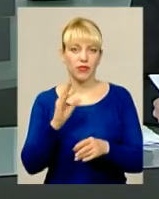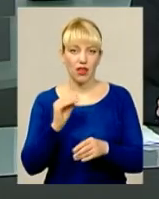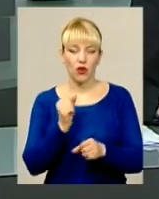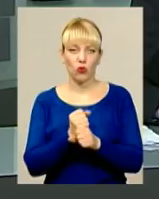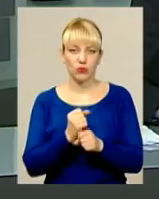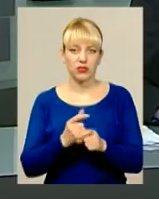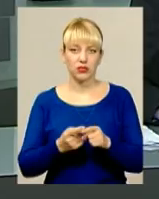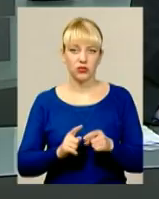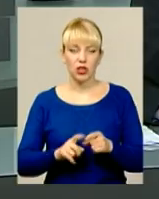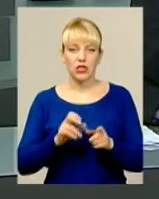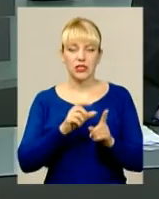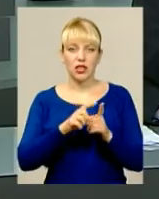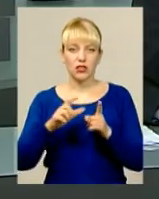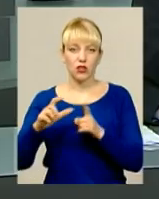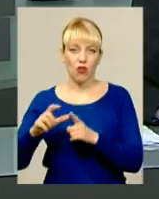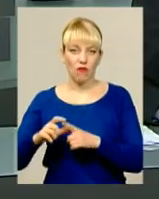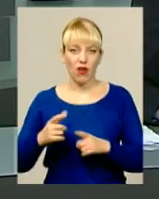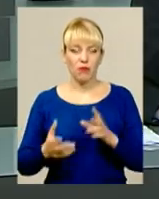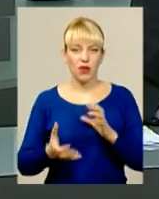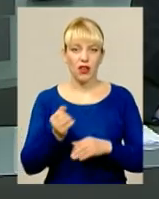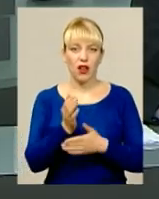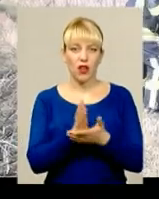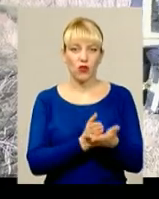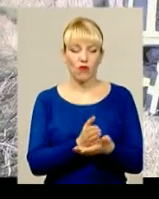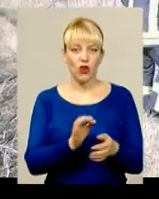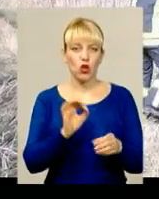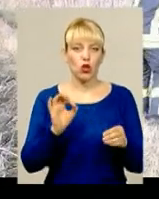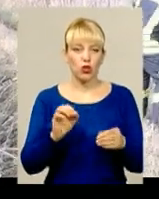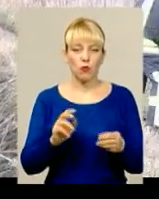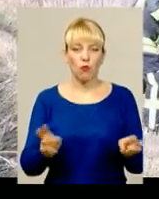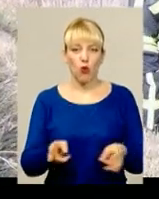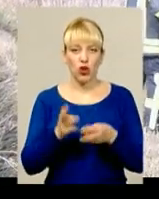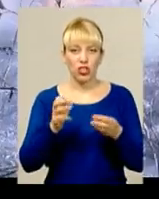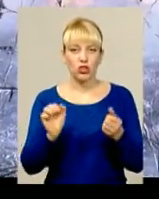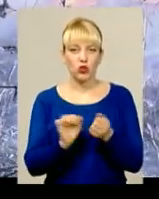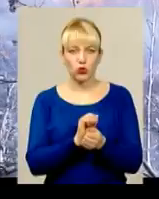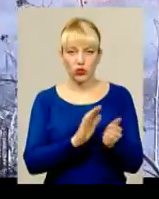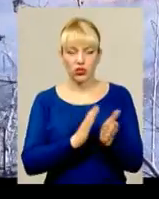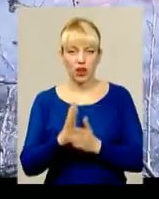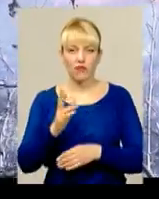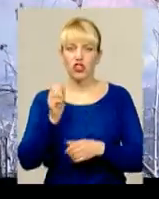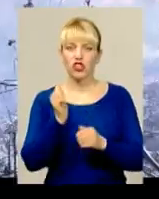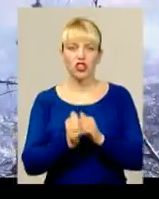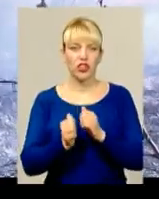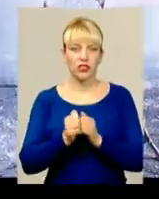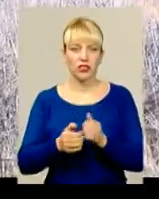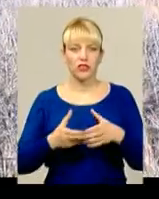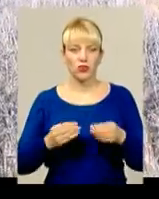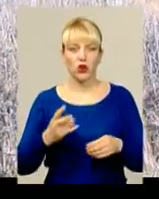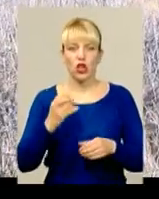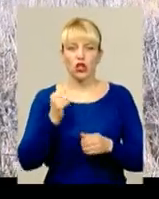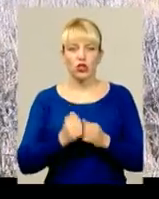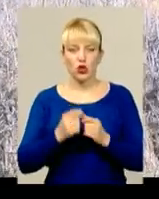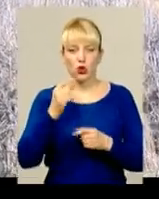За словами рятувальників, пожежі сухої трави стаються доволі часто саме у весняний період. Щодоби на теренах області